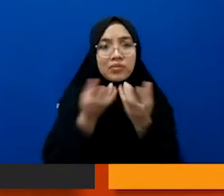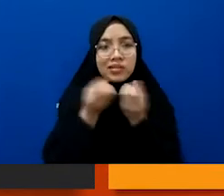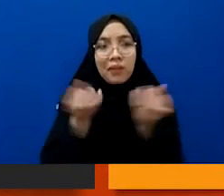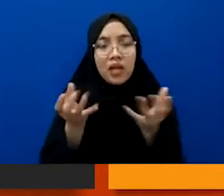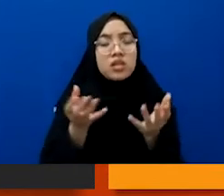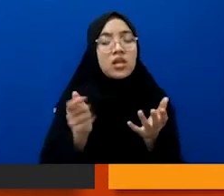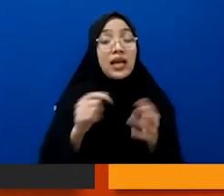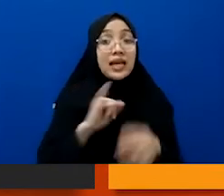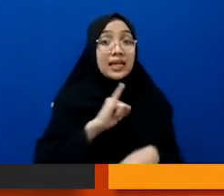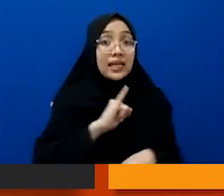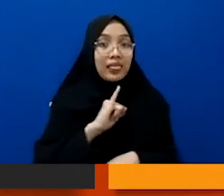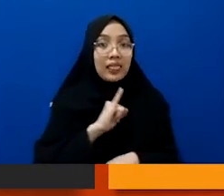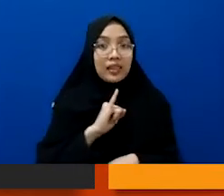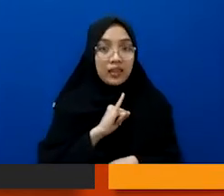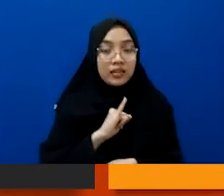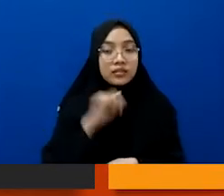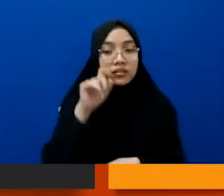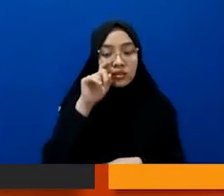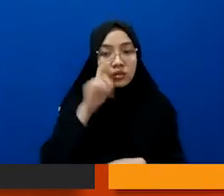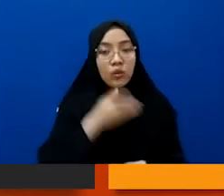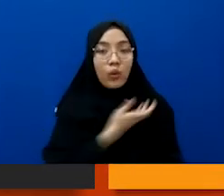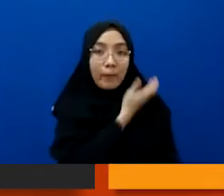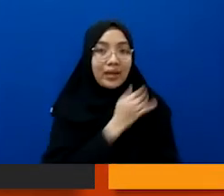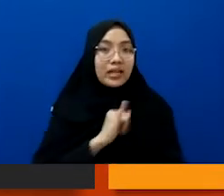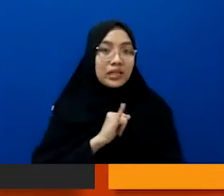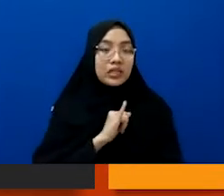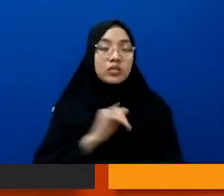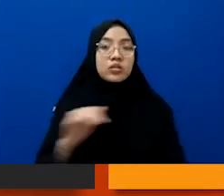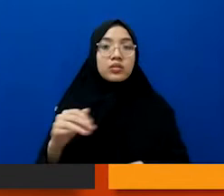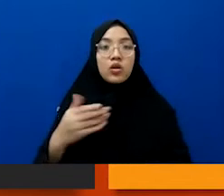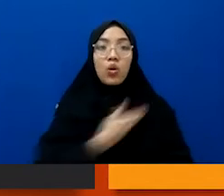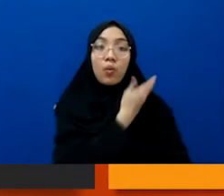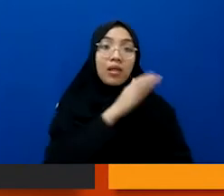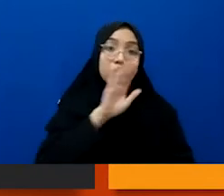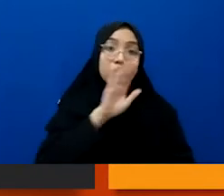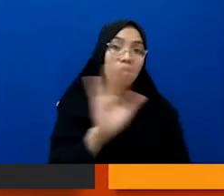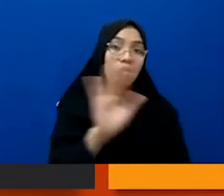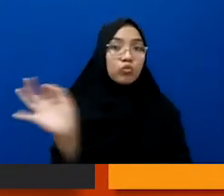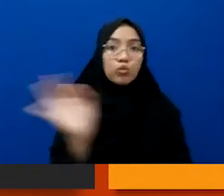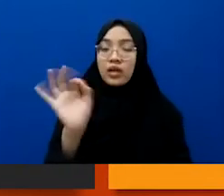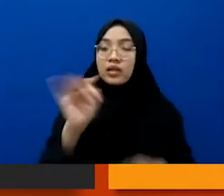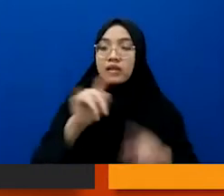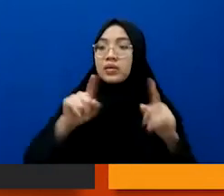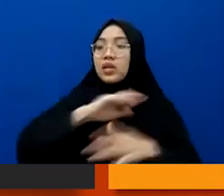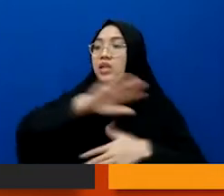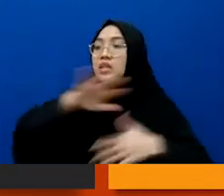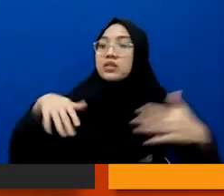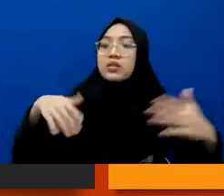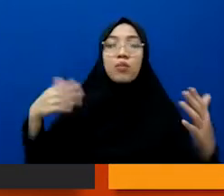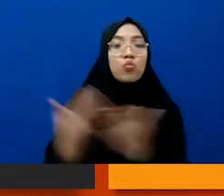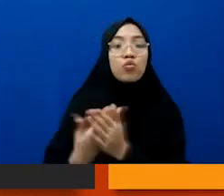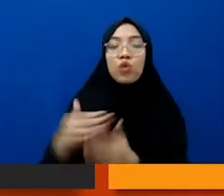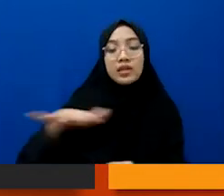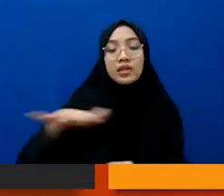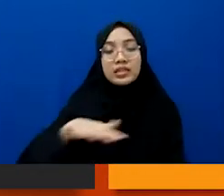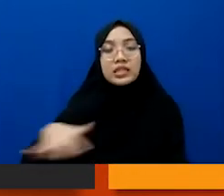identitas identitas korban itu tidak hanya korban tetapi juga yang ada di sekitarnya ya